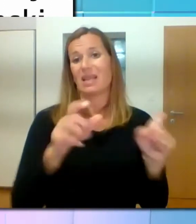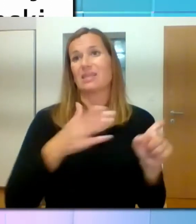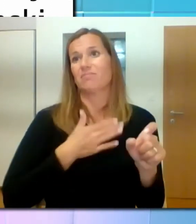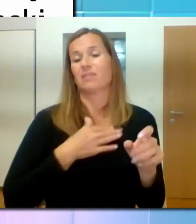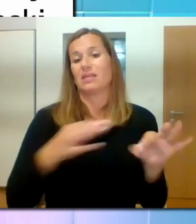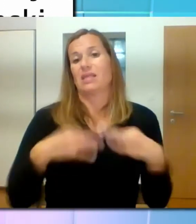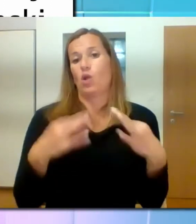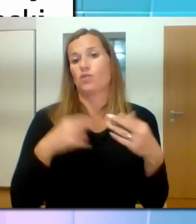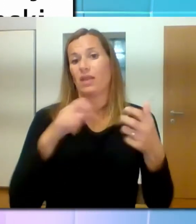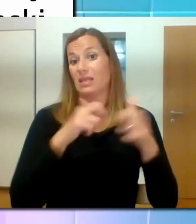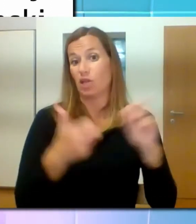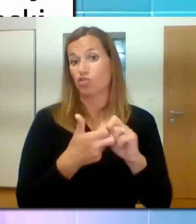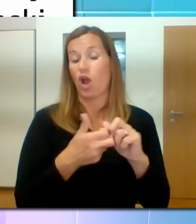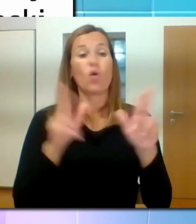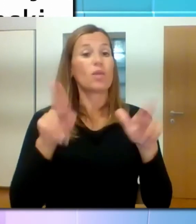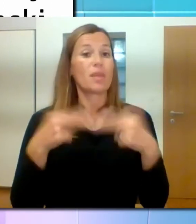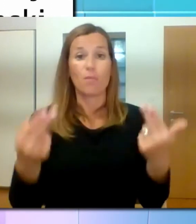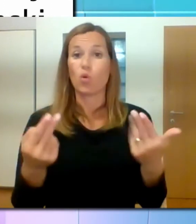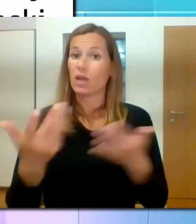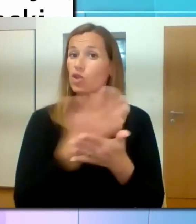jo dosegu delavec, ni invalid.